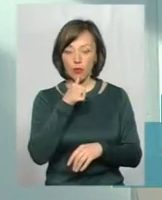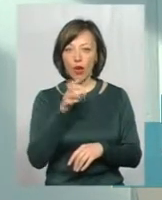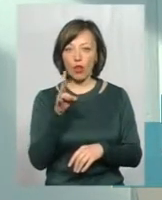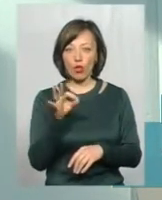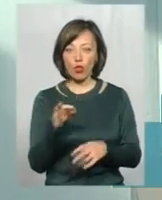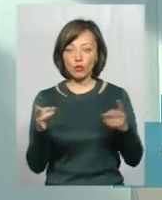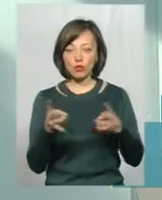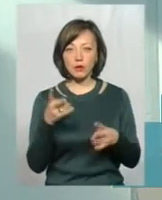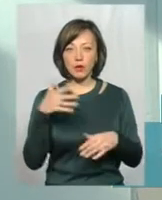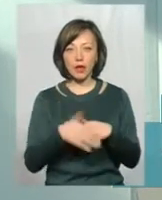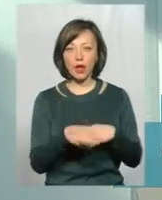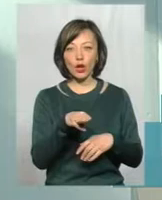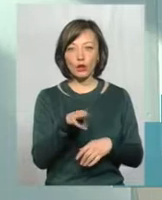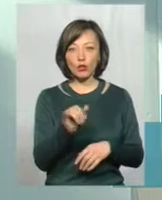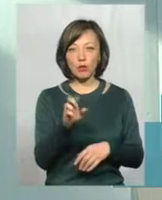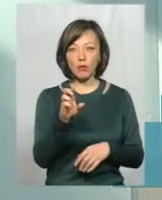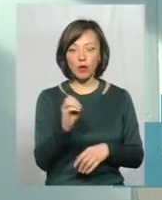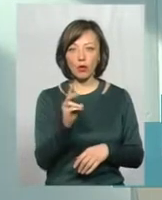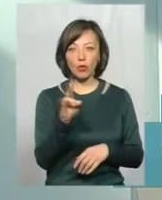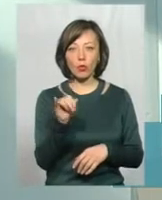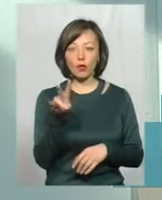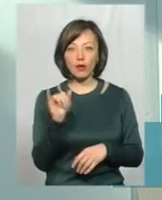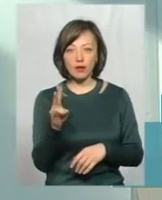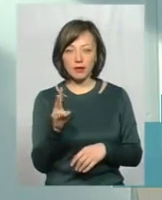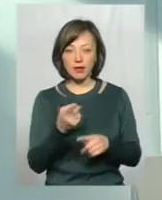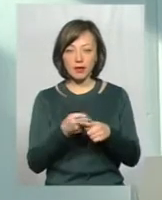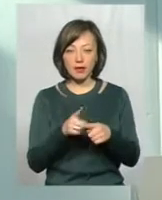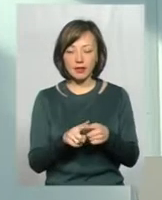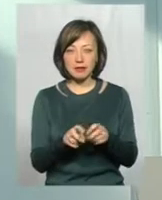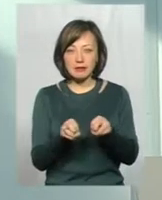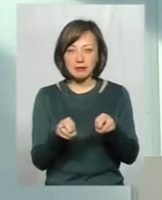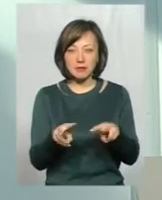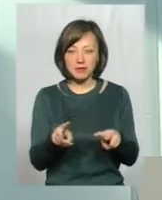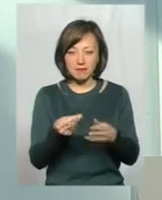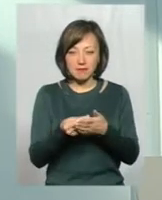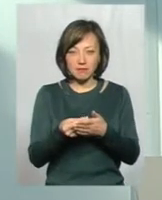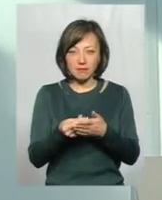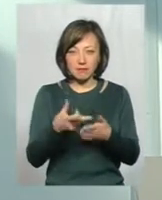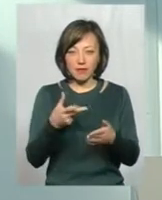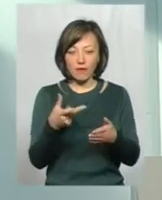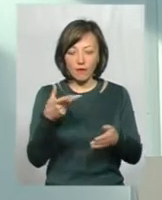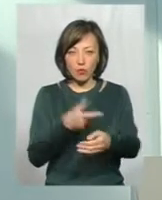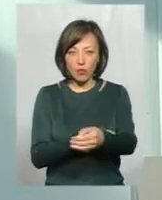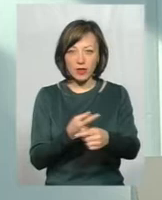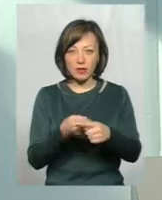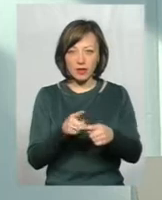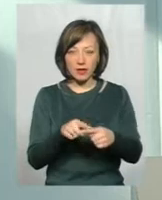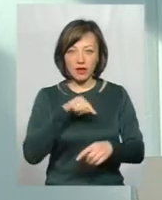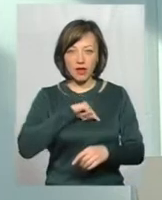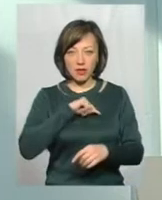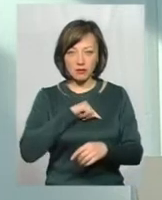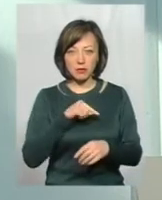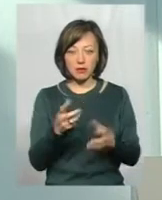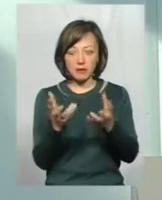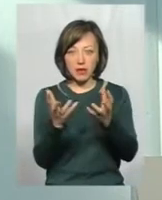потрібно зрозуміти, що таке туберкулін. Це витягка мікобактерій. І коли вводяться частички туберкуліна в організм, вони